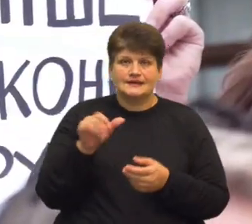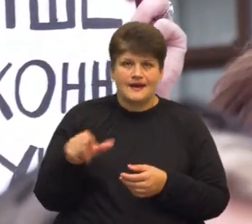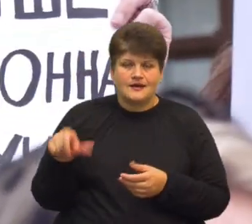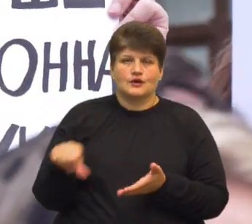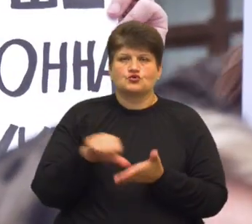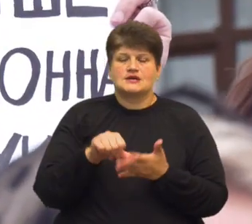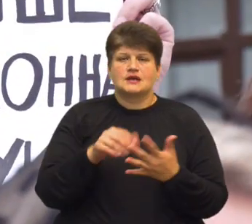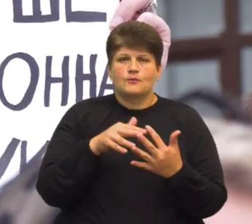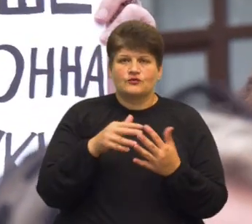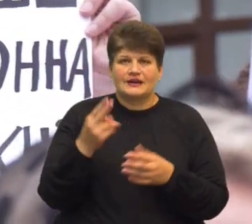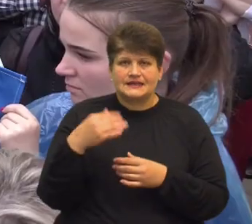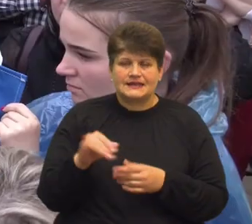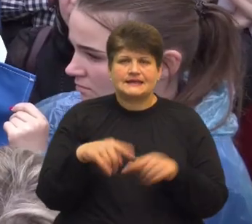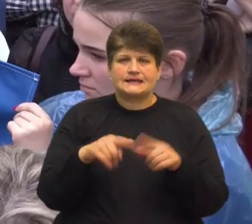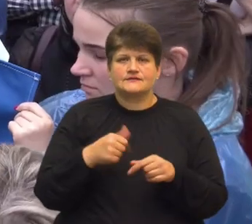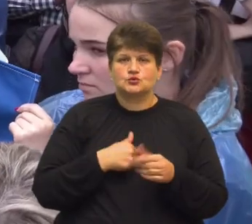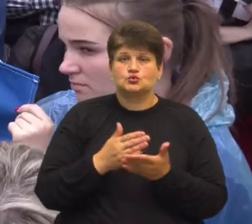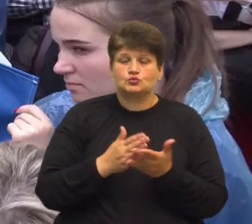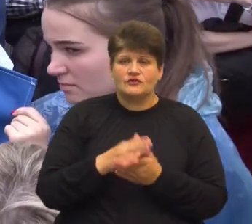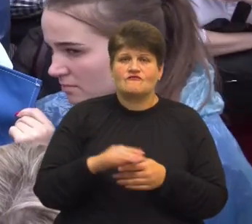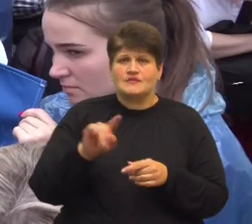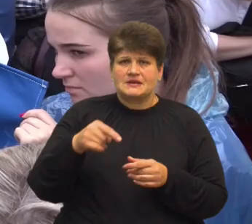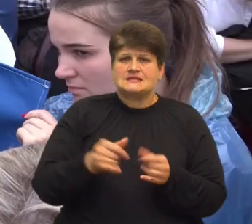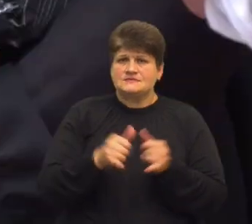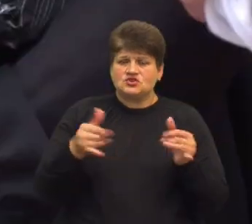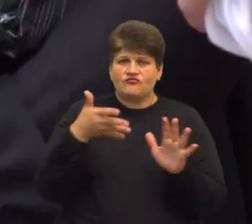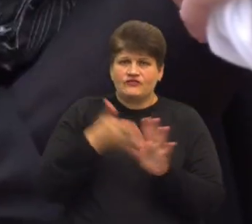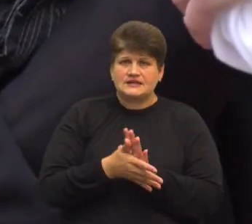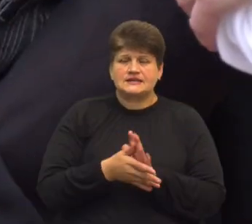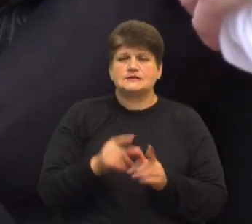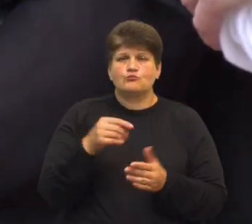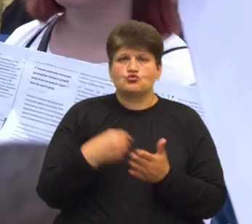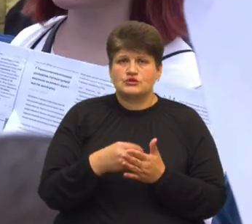військовослужбовці вимагали збільшити витрати з бюджету на допомогу військовим.